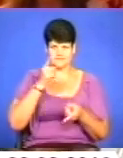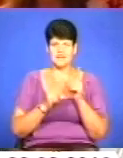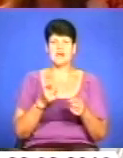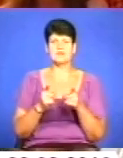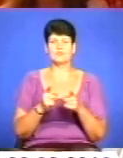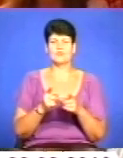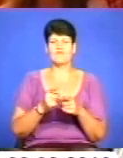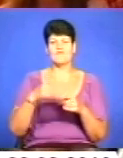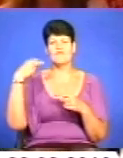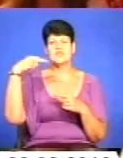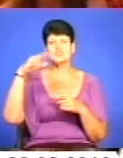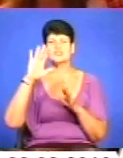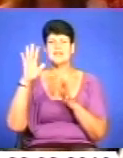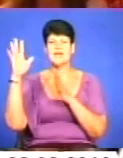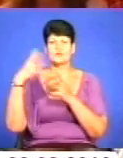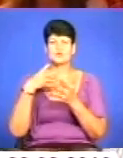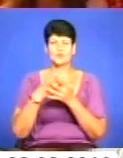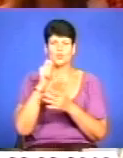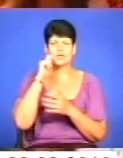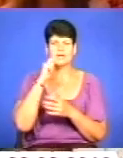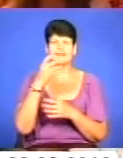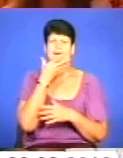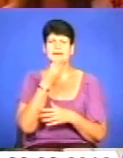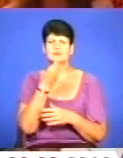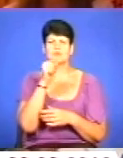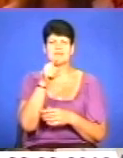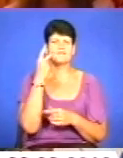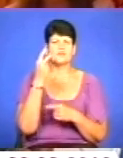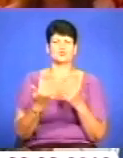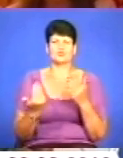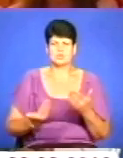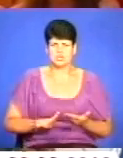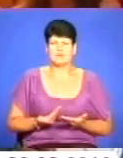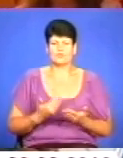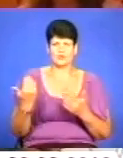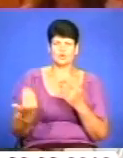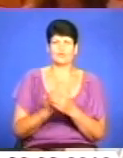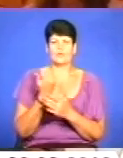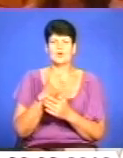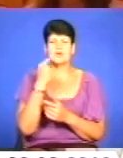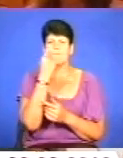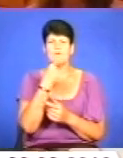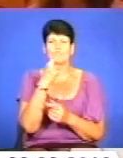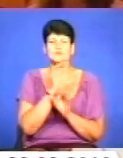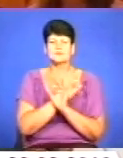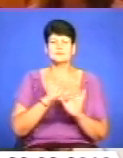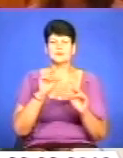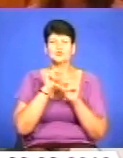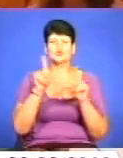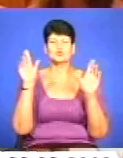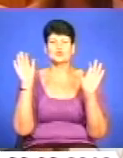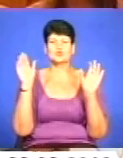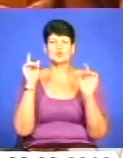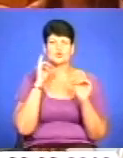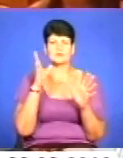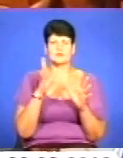Вашневу свою Україну. Красуй її вічно, живу і нову. І мову її солов'їну. Юначе, хай буде для